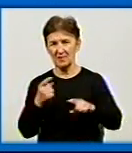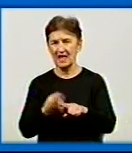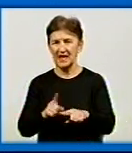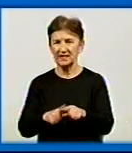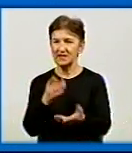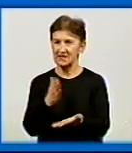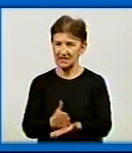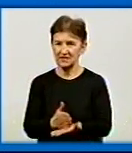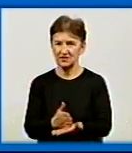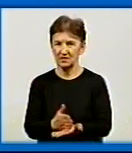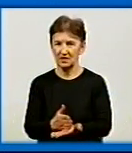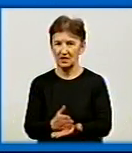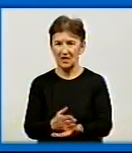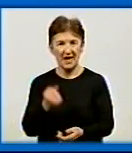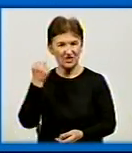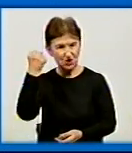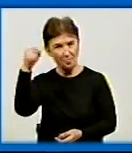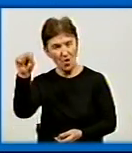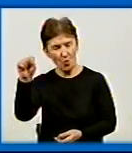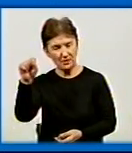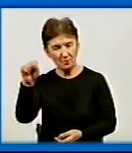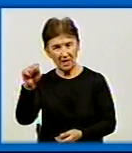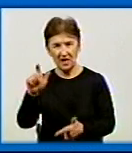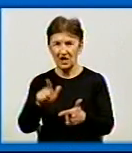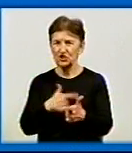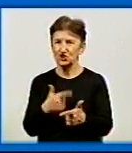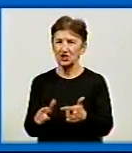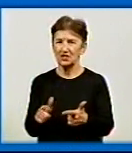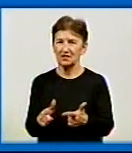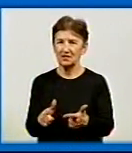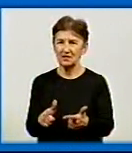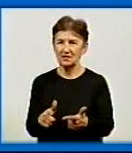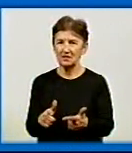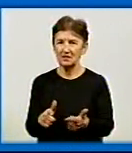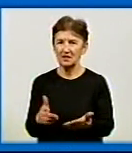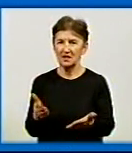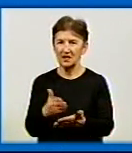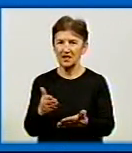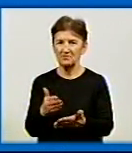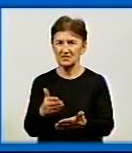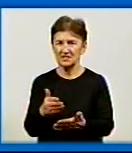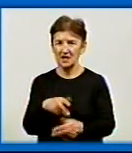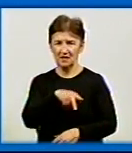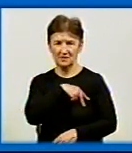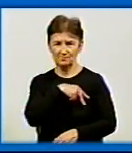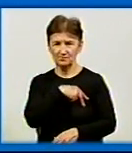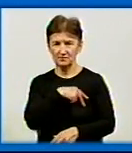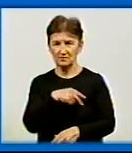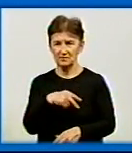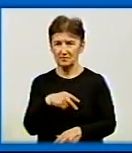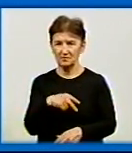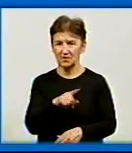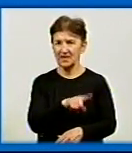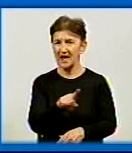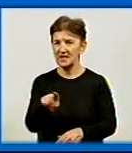чемпіонами, чи не обов'язково є якимись володарями найбільшої кількості очок, голів, секунд, а